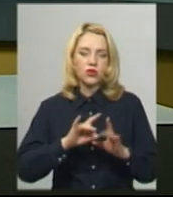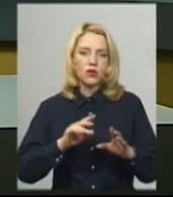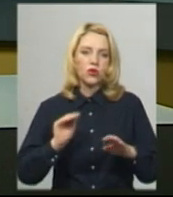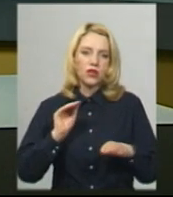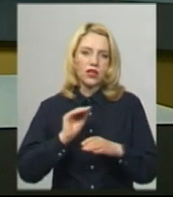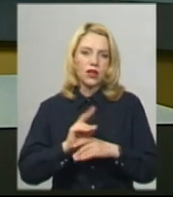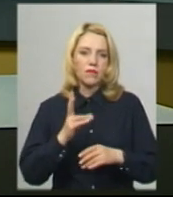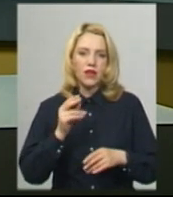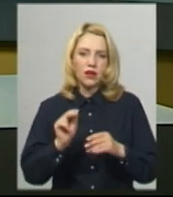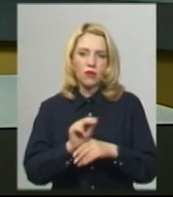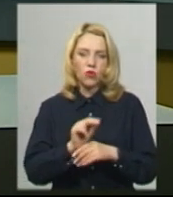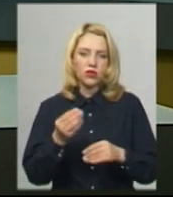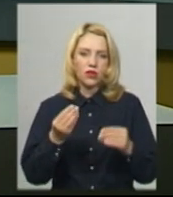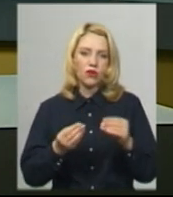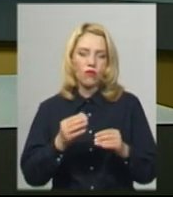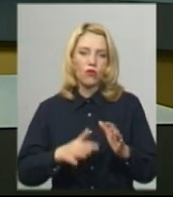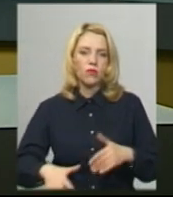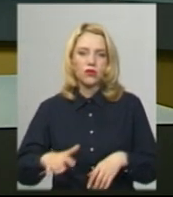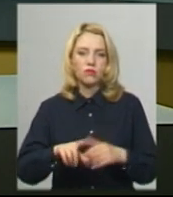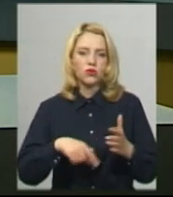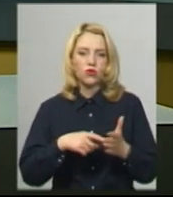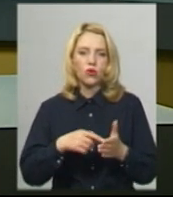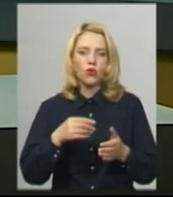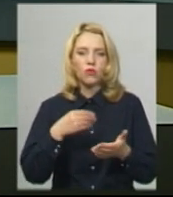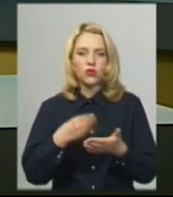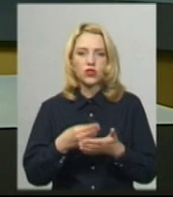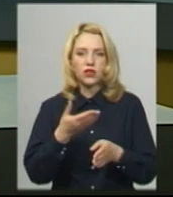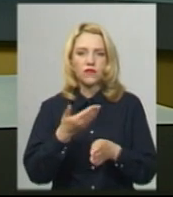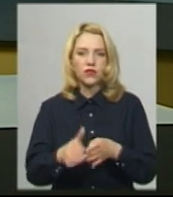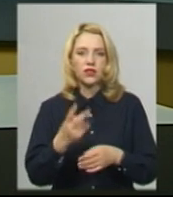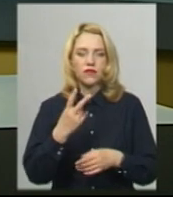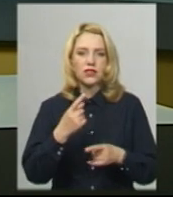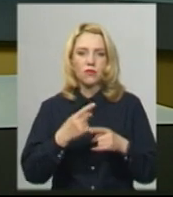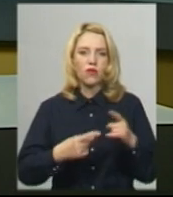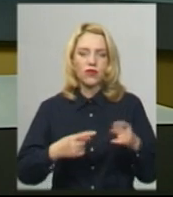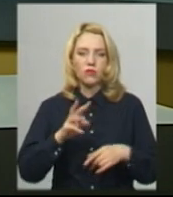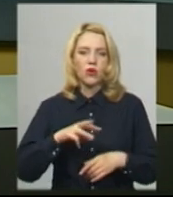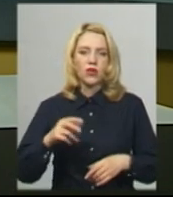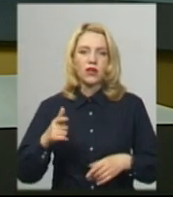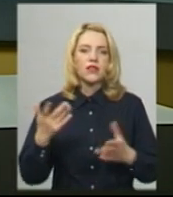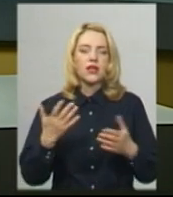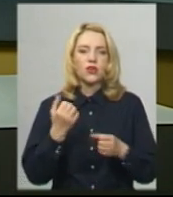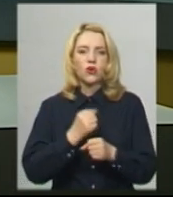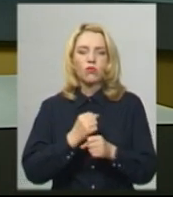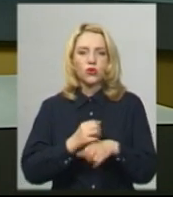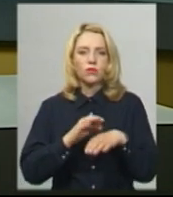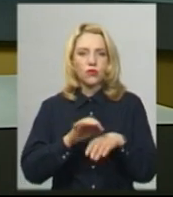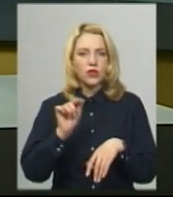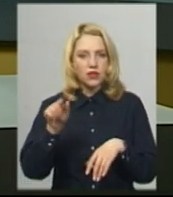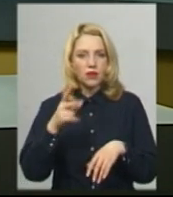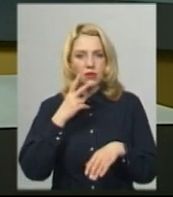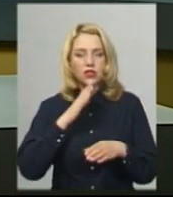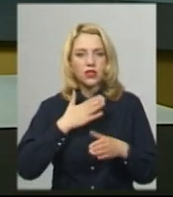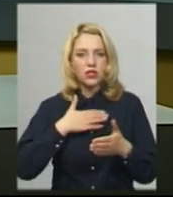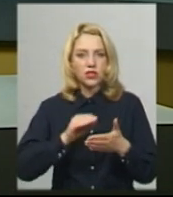ігрового майданчику з міського бюджету взяли 2,5 мільйони гривень. Які саме роботи там ведуться наразі, бачила наша знімальна